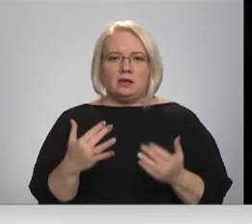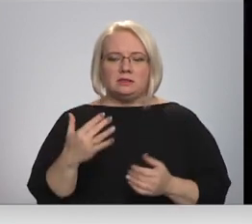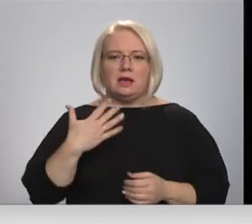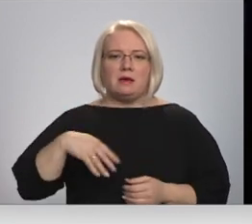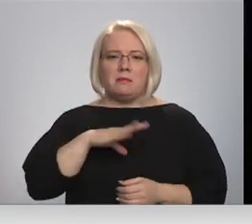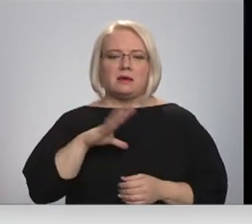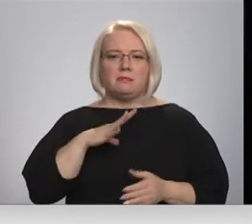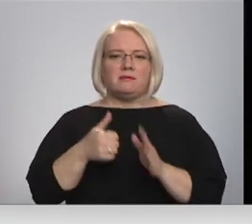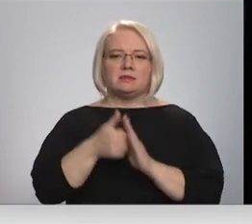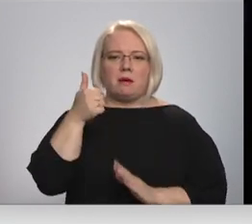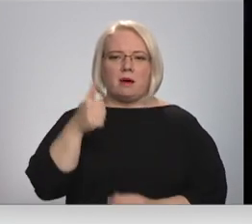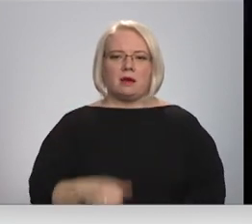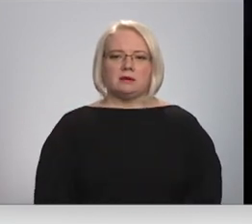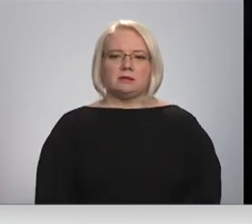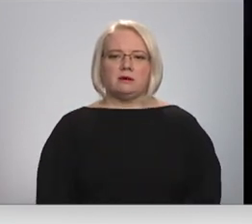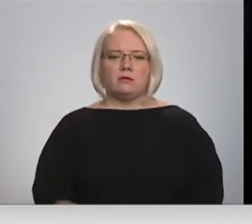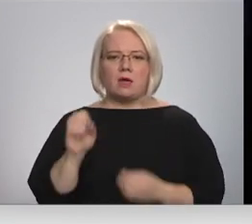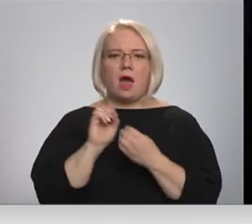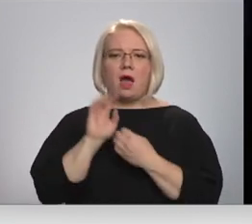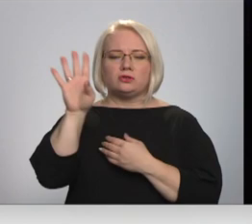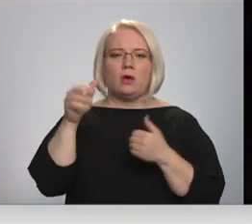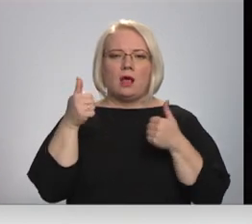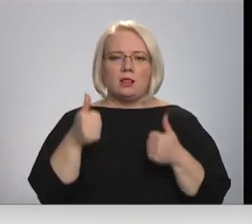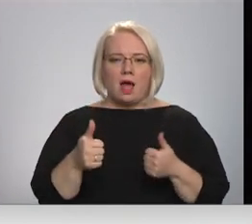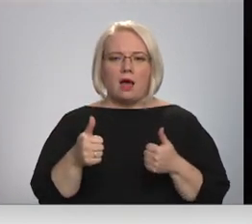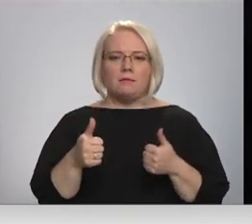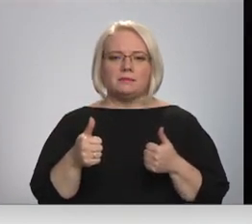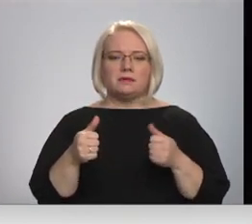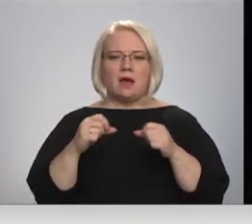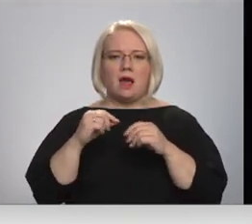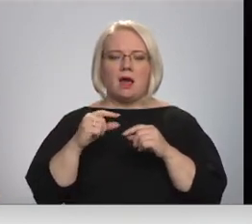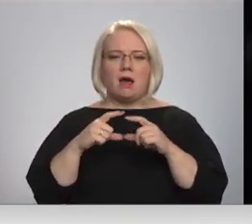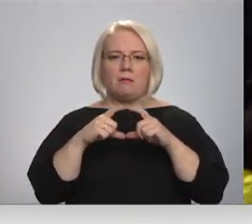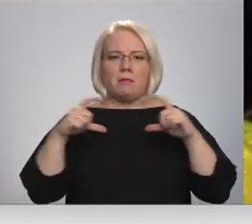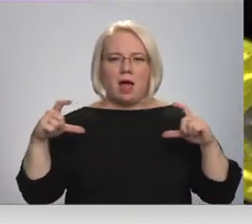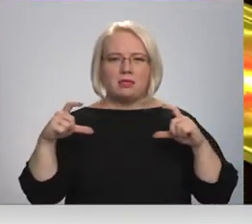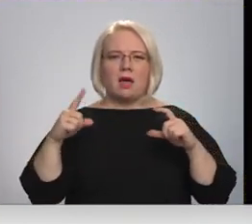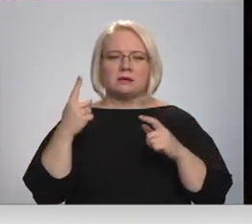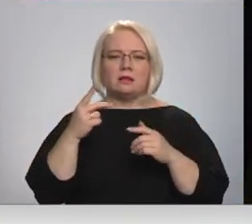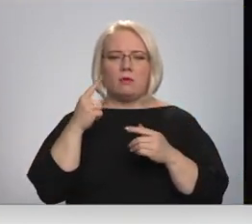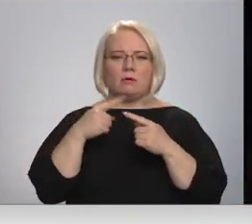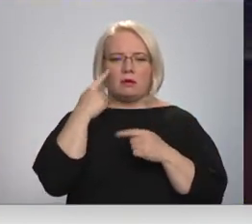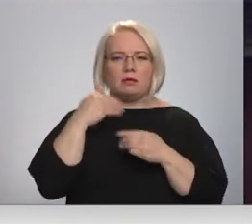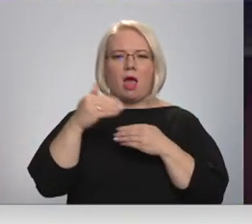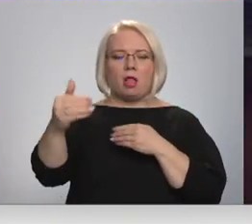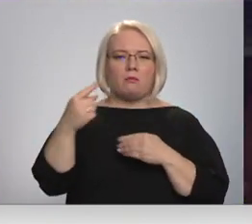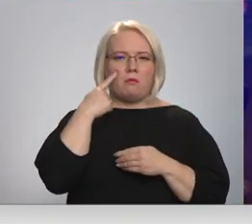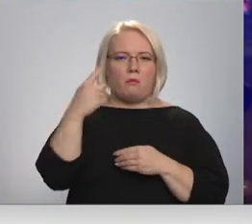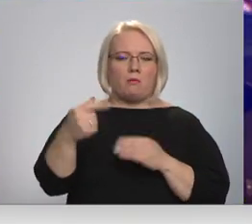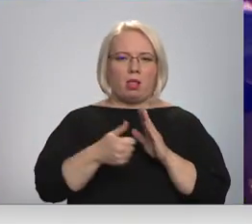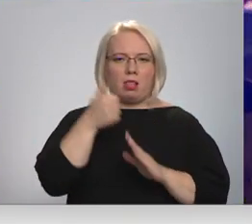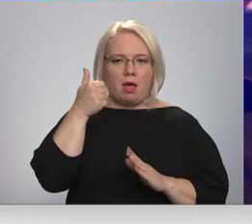vislabākais. Atstarotājs arī labi, bet arī, ja tev tas lielāks, tad arī viņš labāk atālumā parāda. Pēc